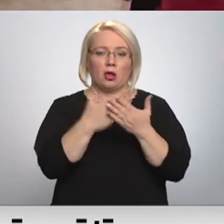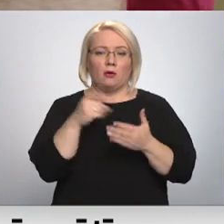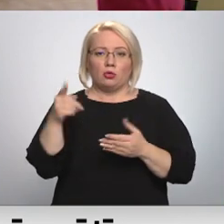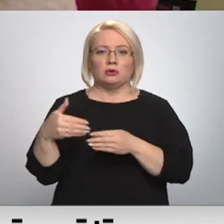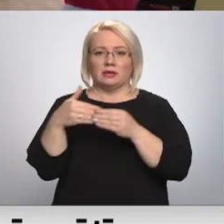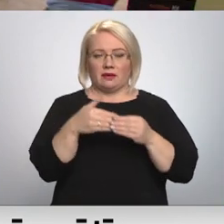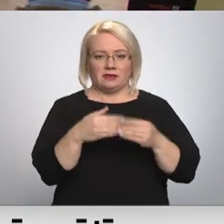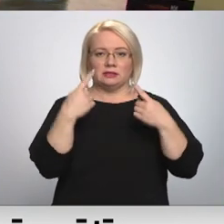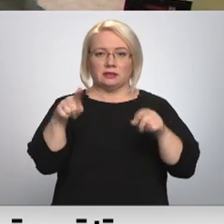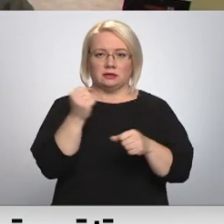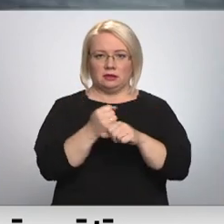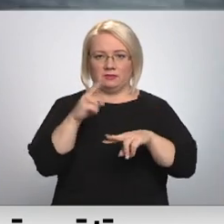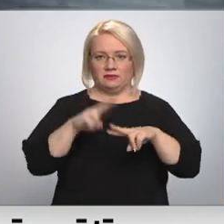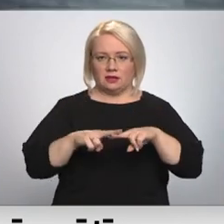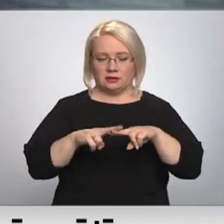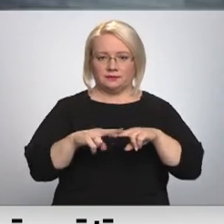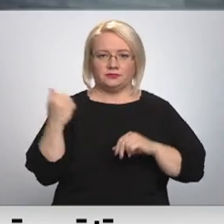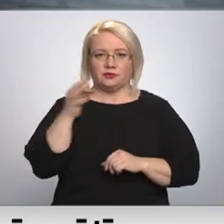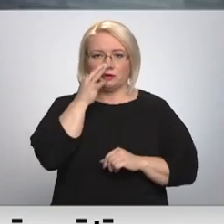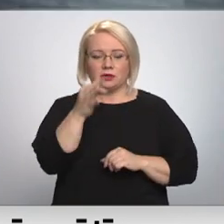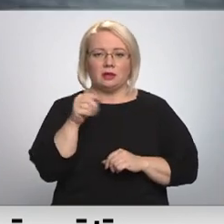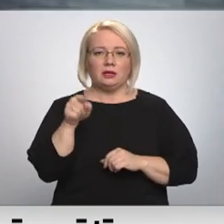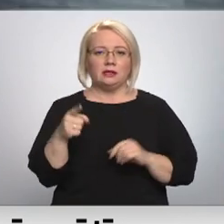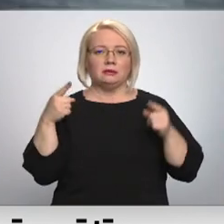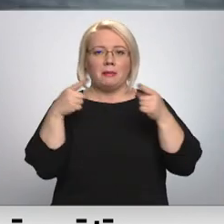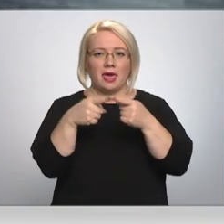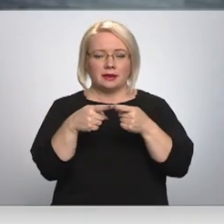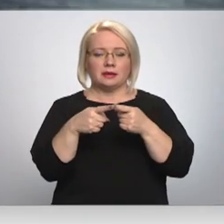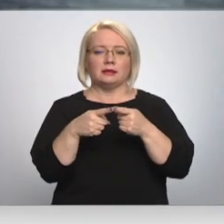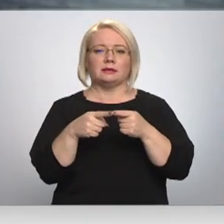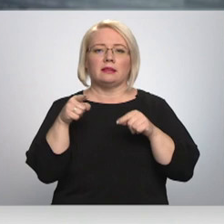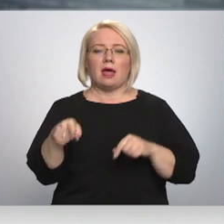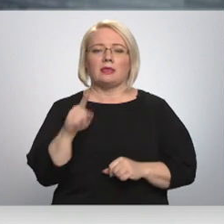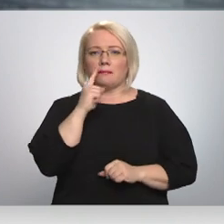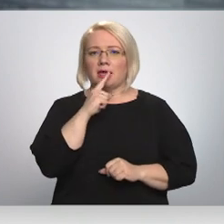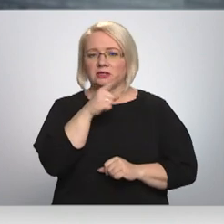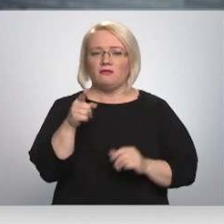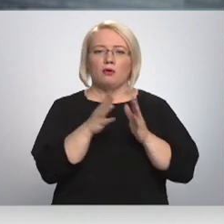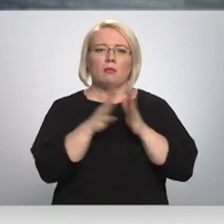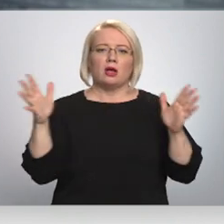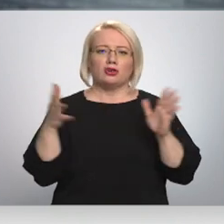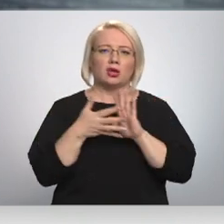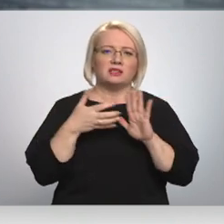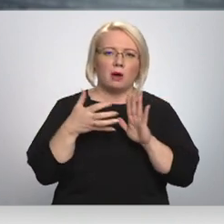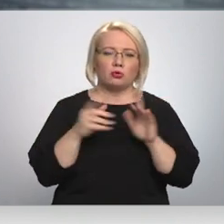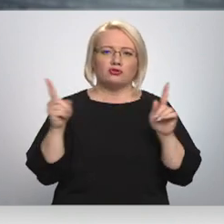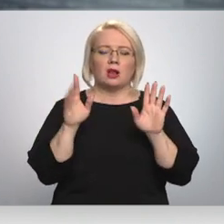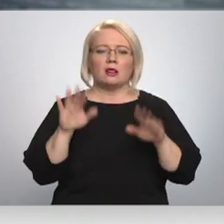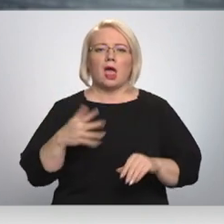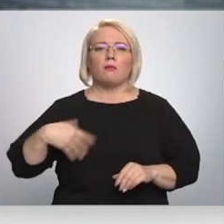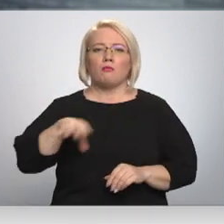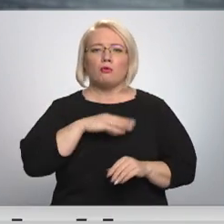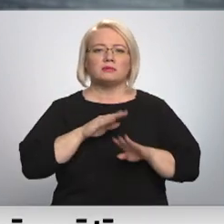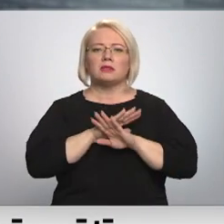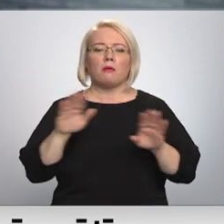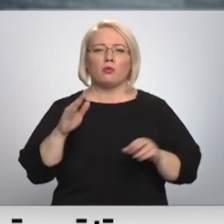ieviest arī citās darba vietās. Tas mērķis atceramies šādiem testiem un viņa plašāka izmantošana ir, lai mums nebūtu